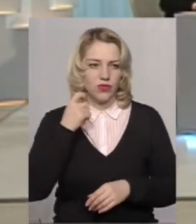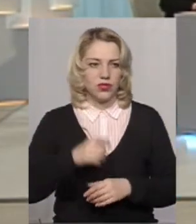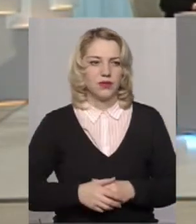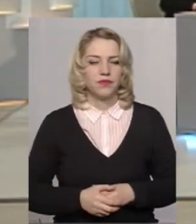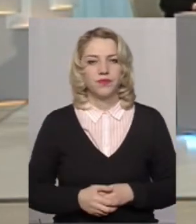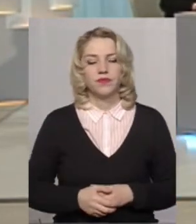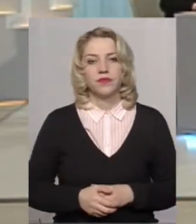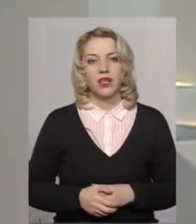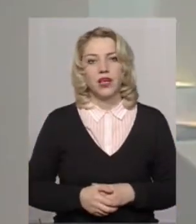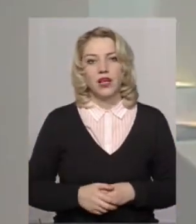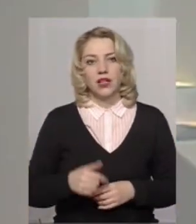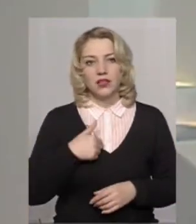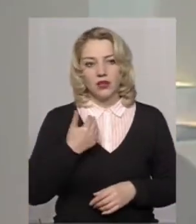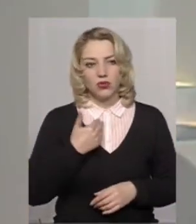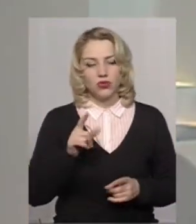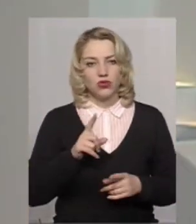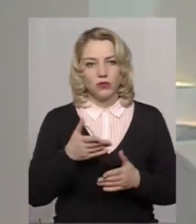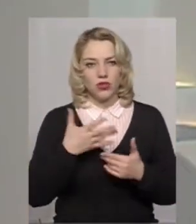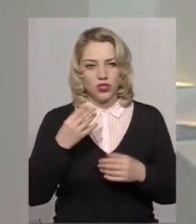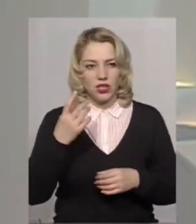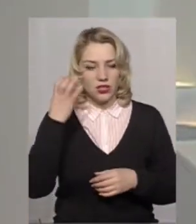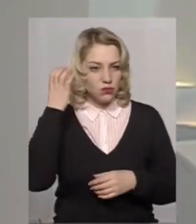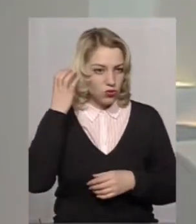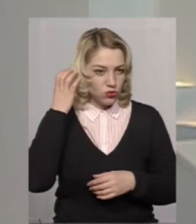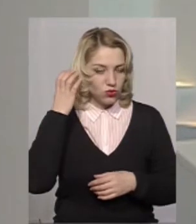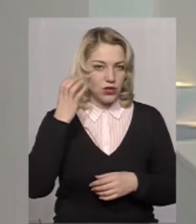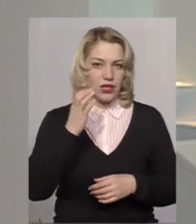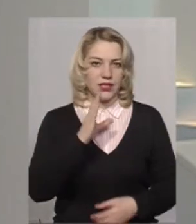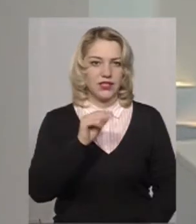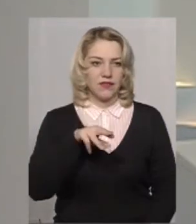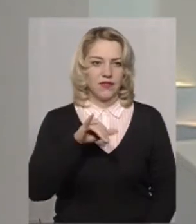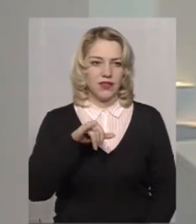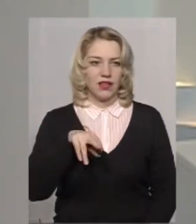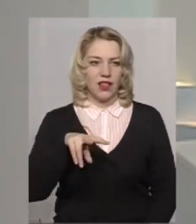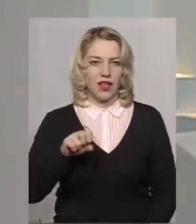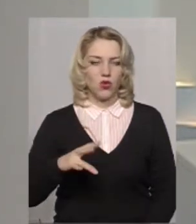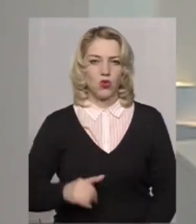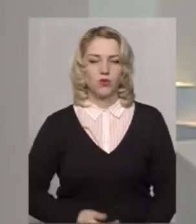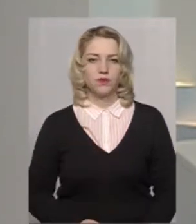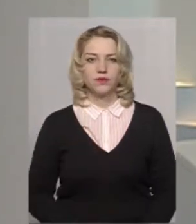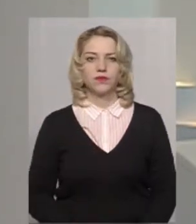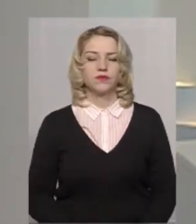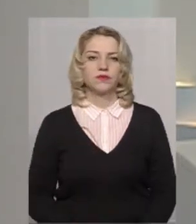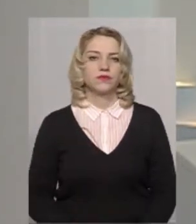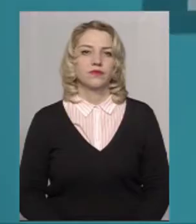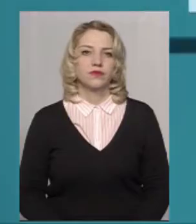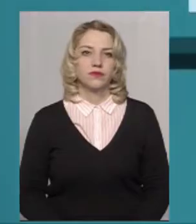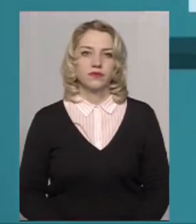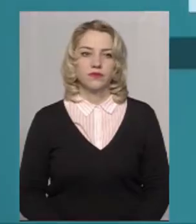Дякую. Я хочу, щоб ми ще раз послухали Світлану, то в є запис.